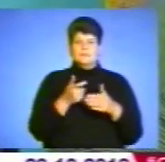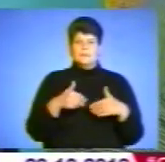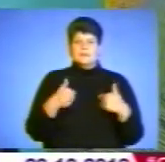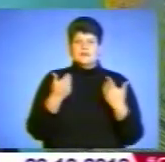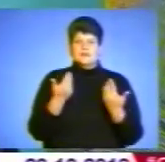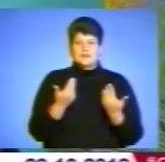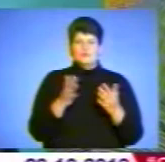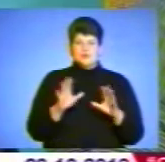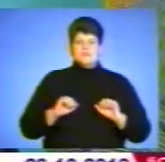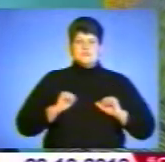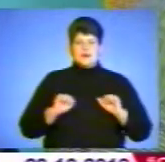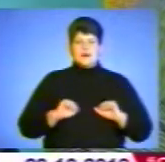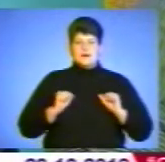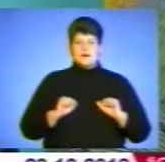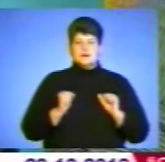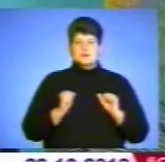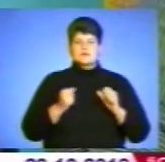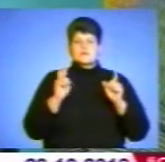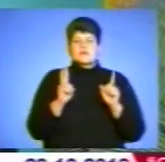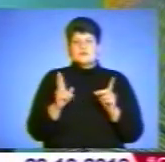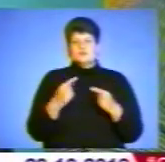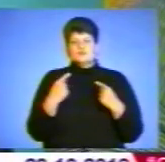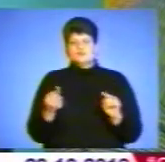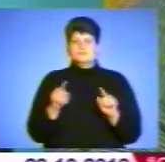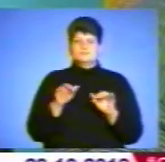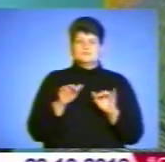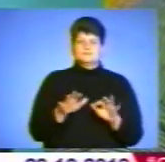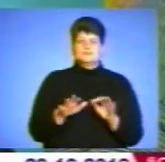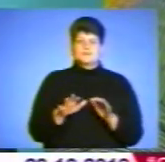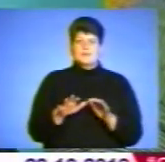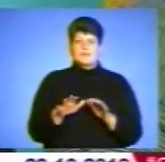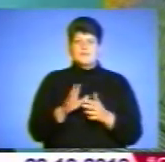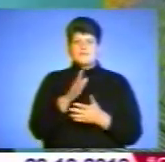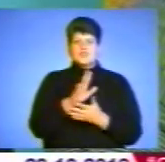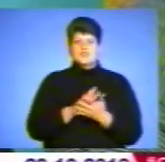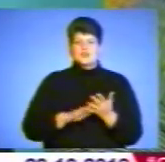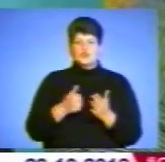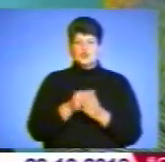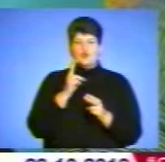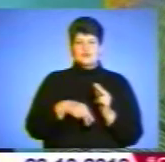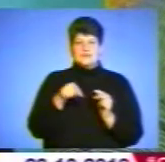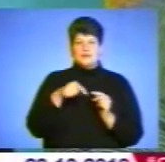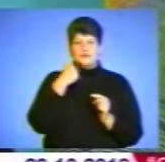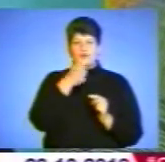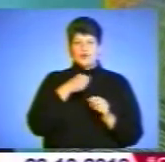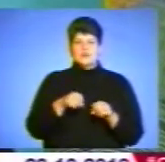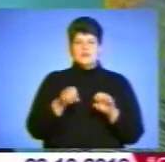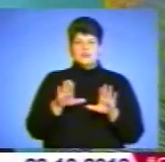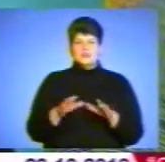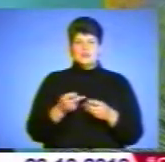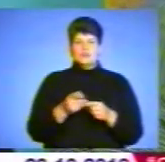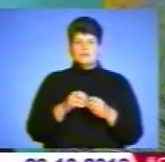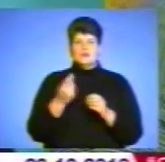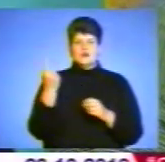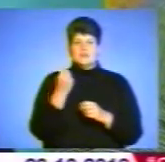то будемо старатися якимось іншим способом в течение ще до кінця цього року вирішити один